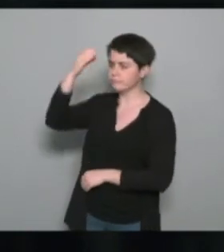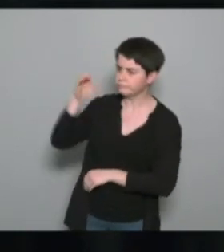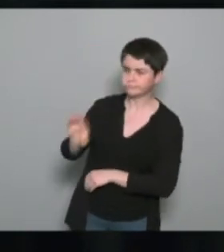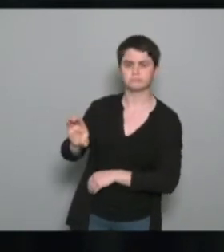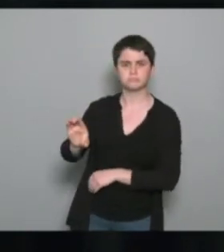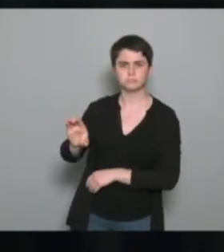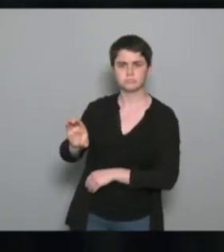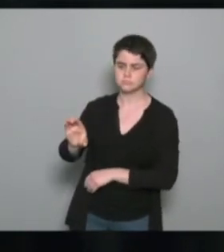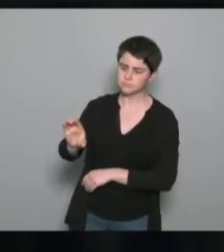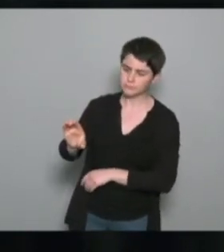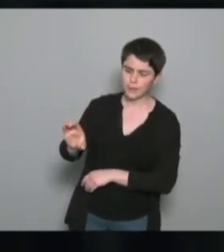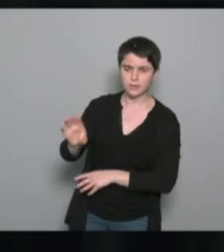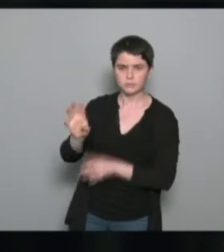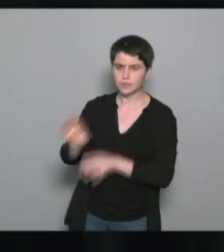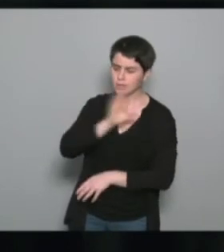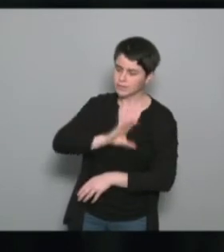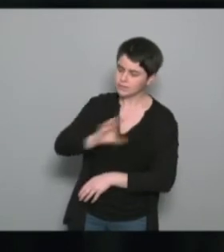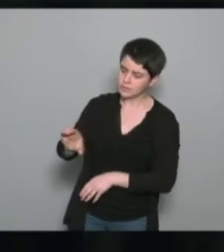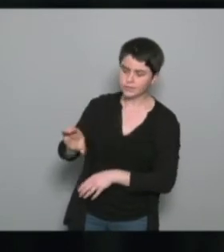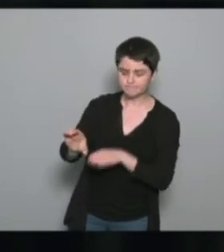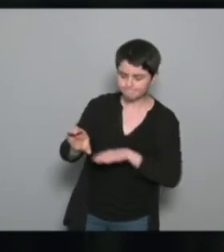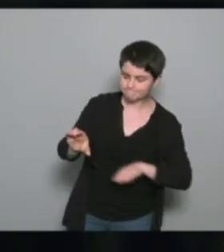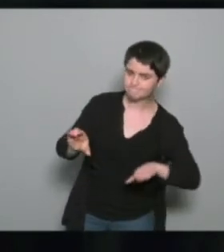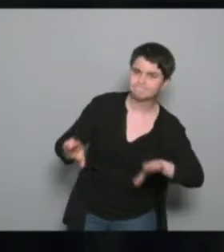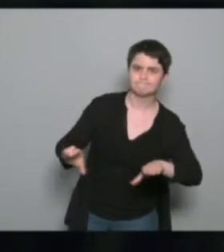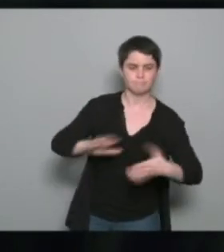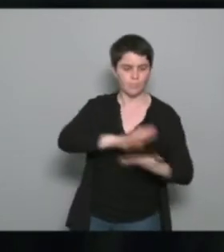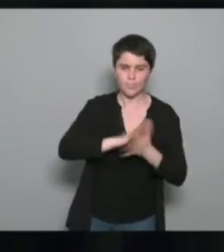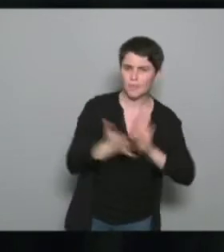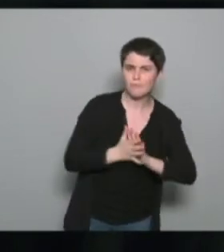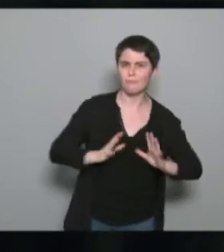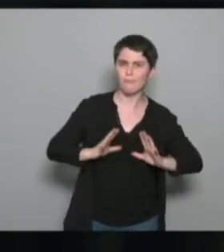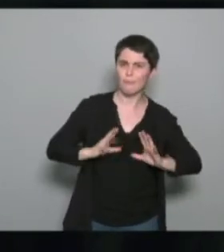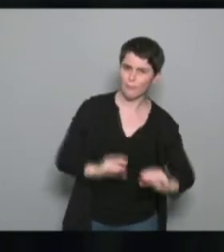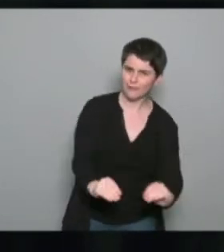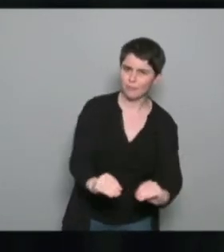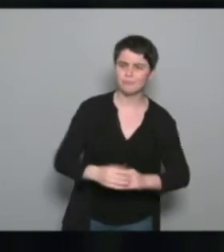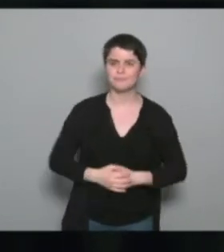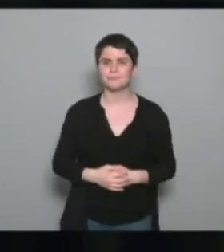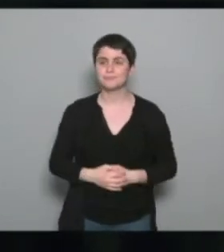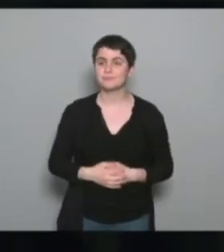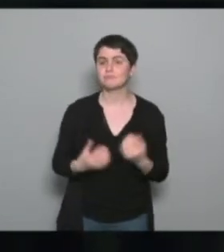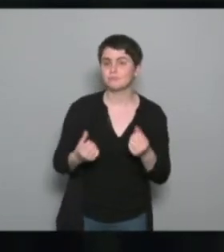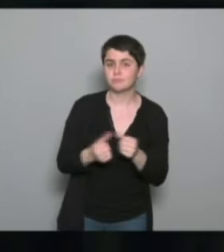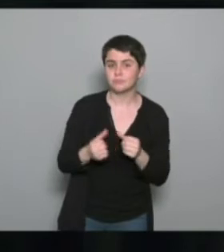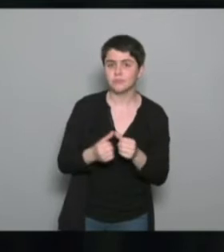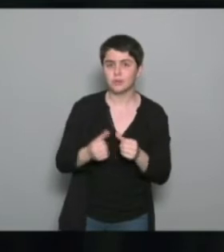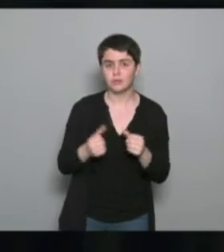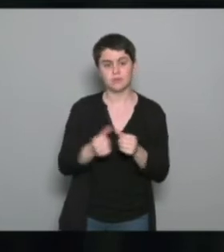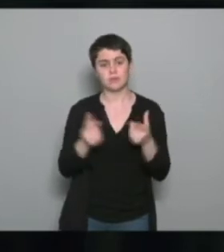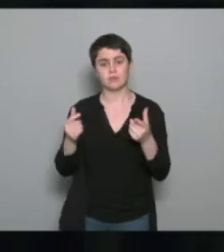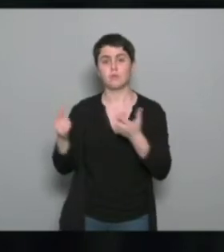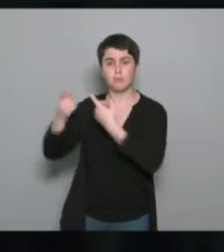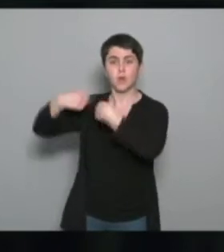'idée, c'est de pouvoir proposer quelque chose d'un petit peu plus pratico-pratique en travaillant en réseau avec les membres du comité de